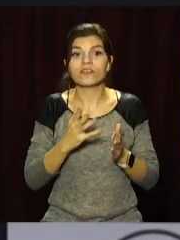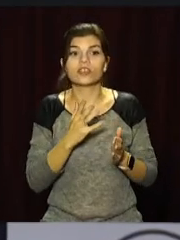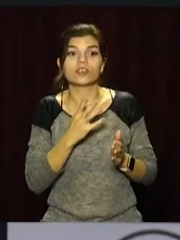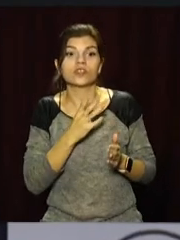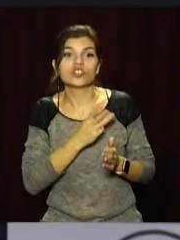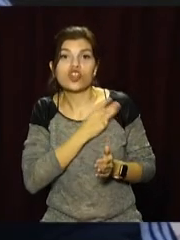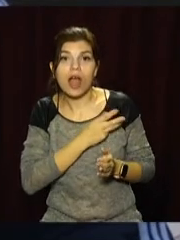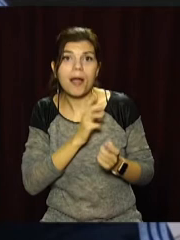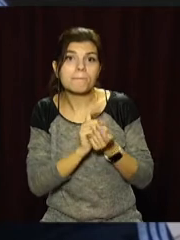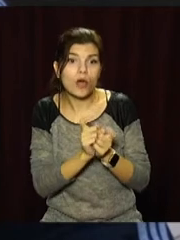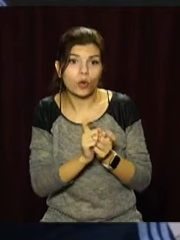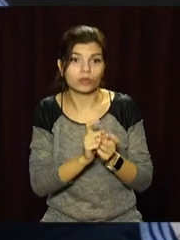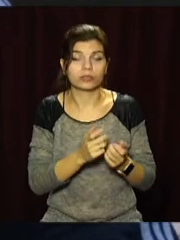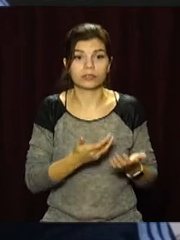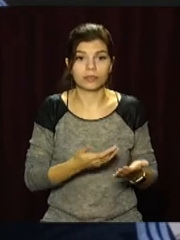бороться.